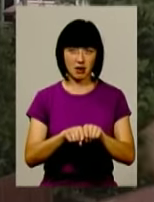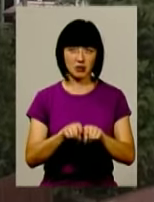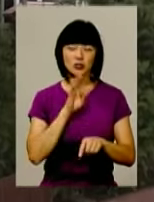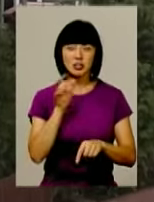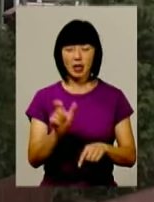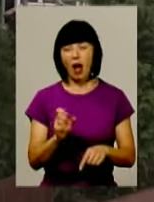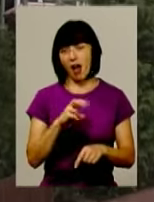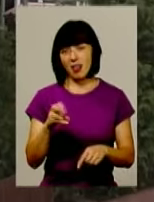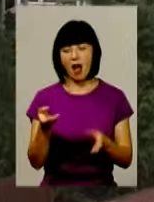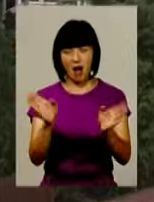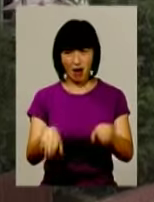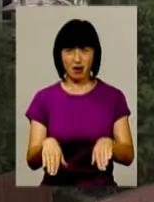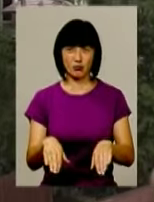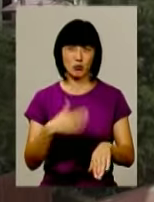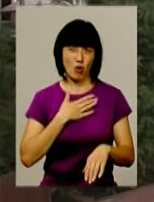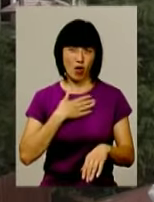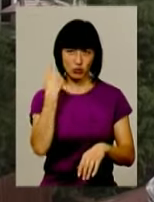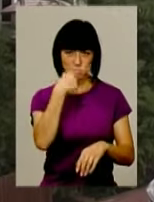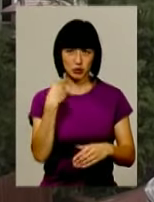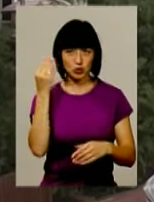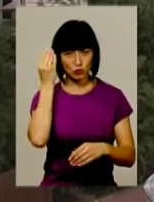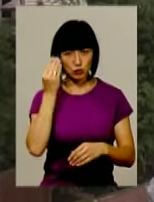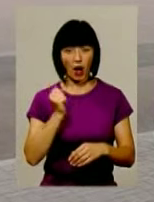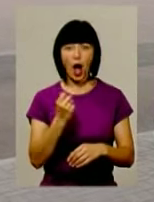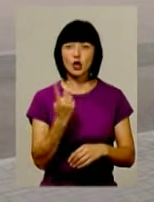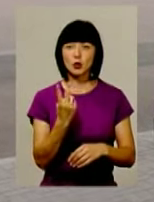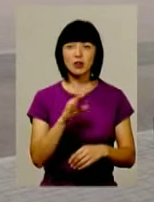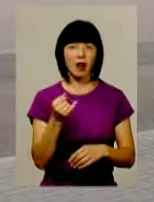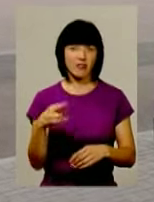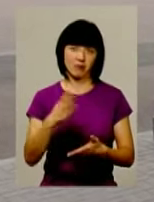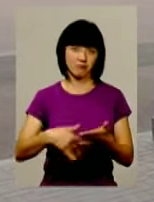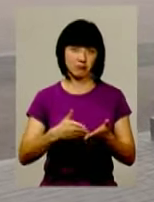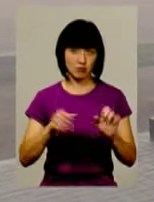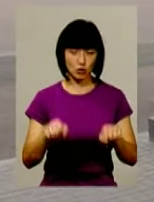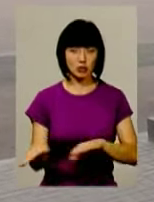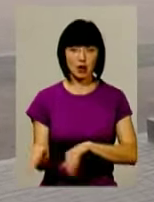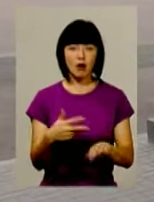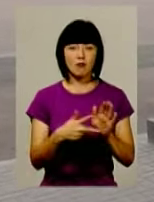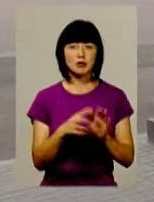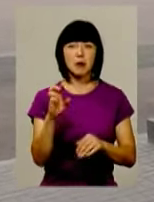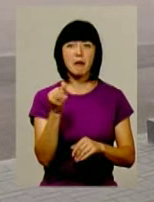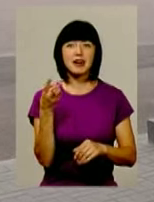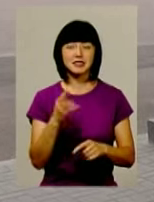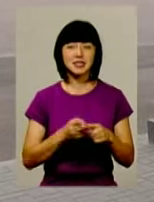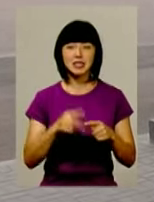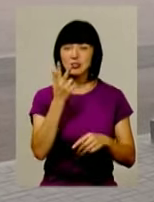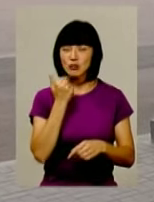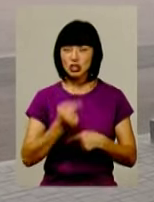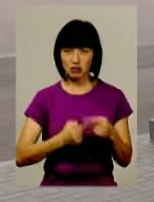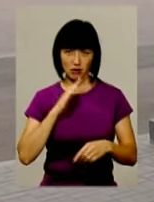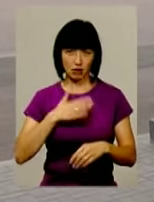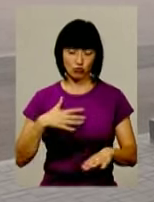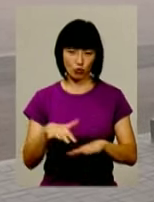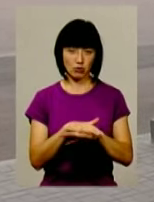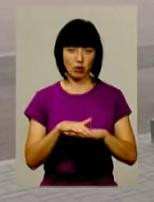Це моя суб'єктивна думка. Друге треба мене взяти і відмініть. 8 березня – це звичка нашого